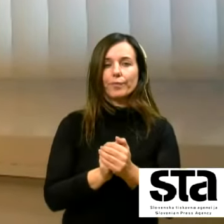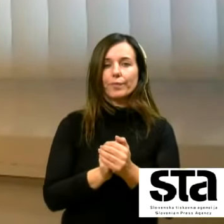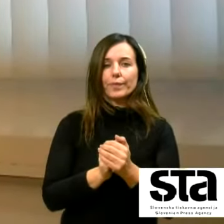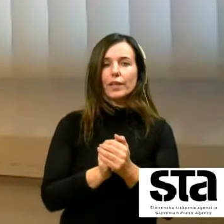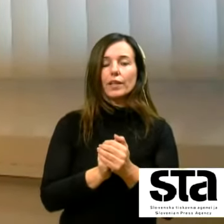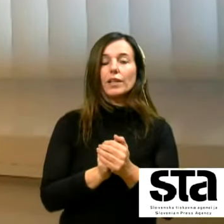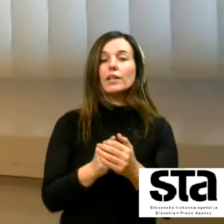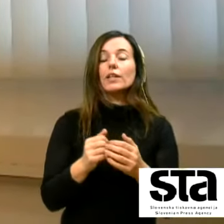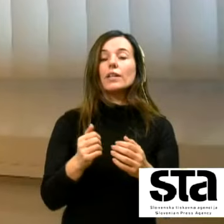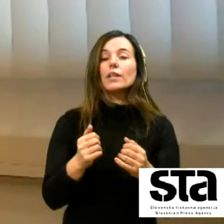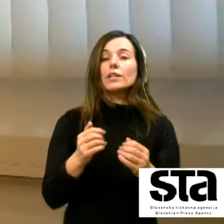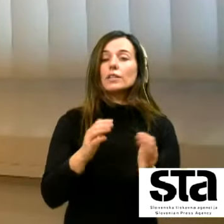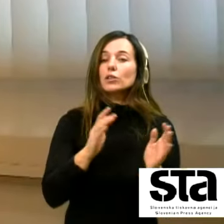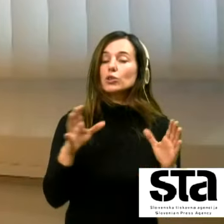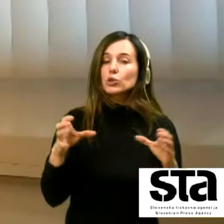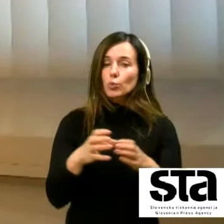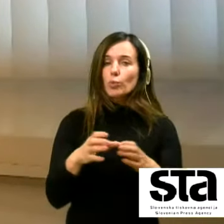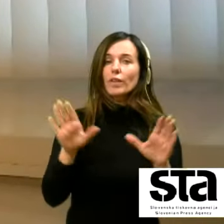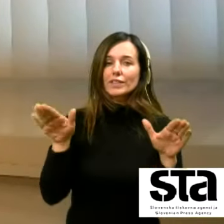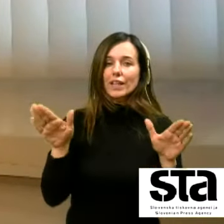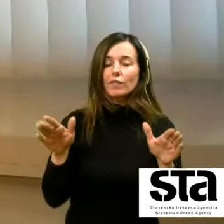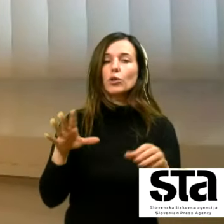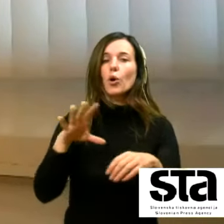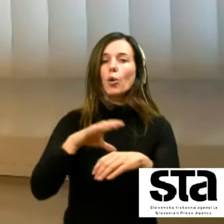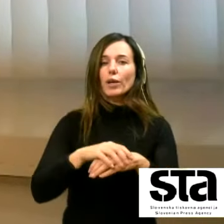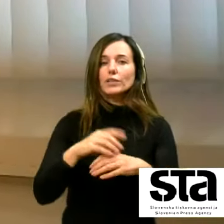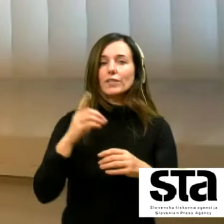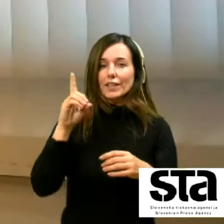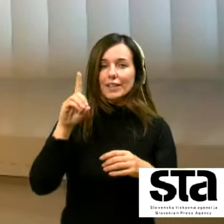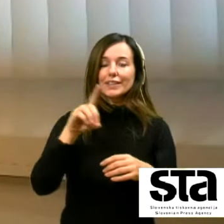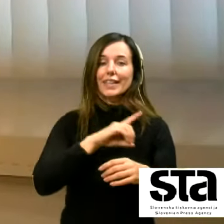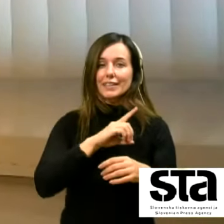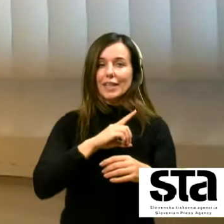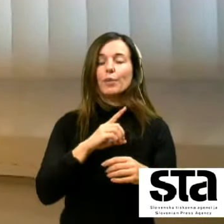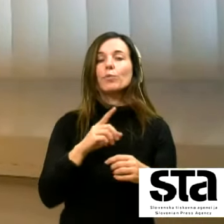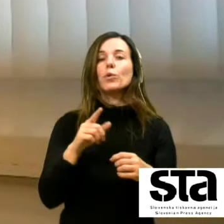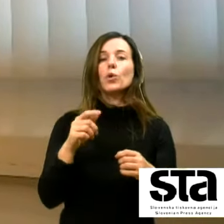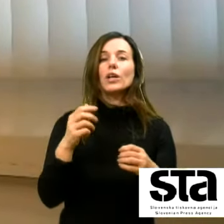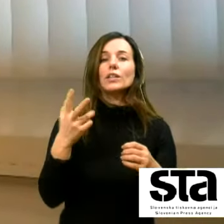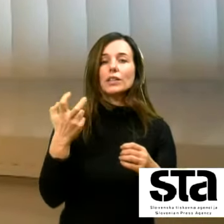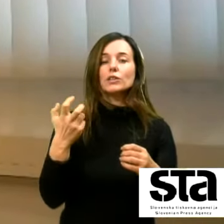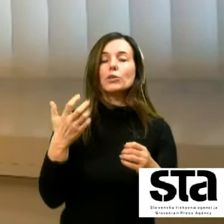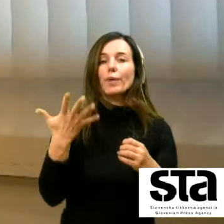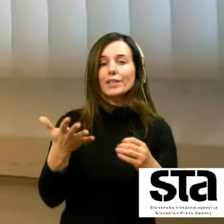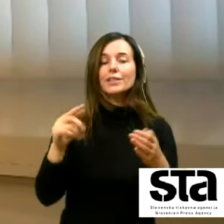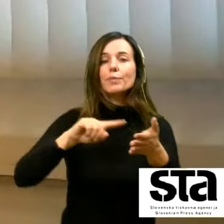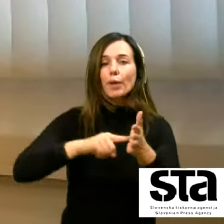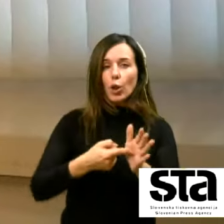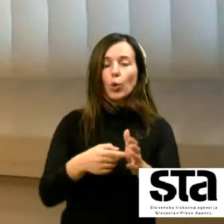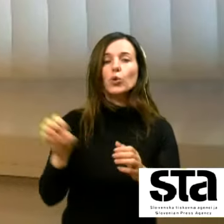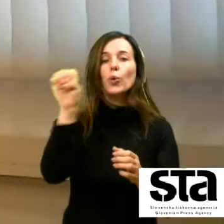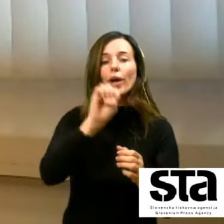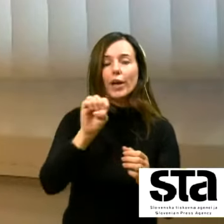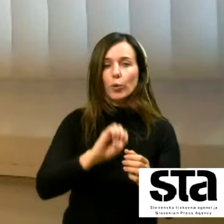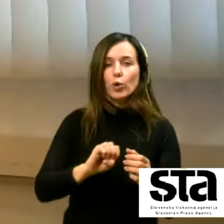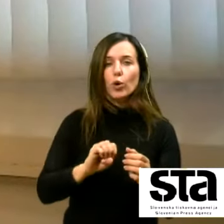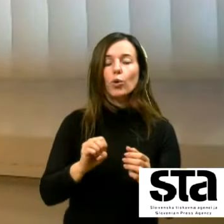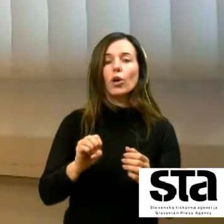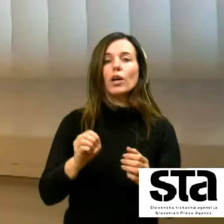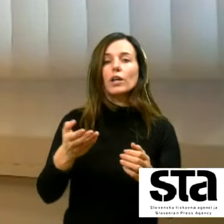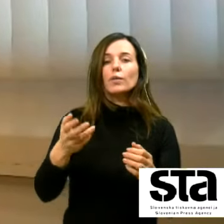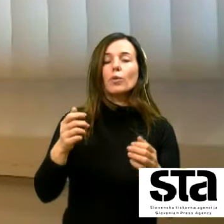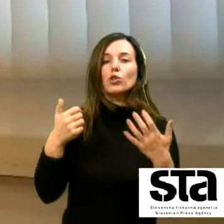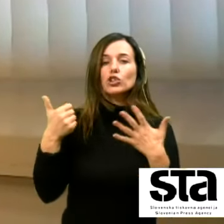skupaj zavod pa po samestnih mesih v panci v dekcembra splačal 335 milijonov evrov to je bilo pa 36